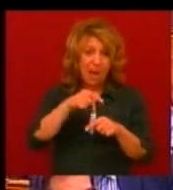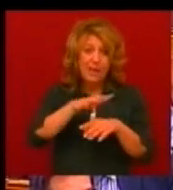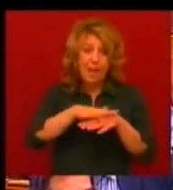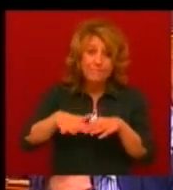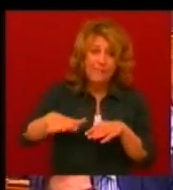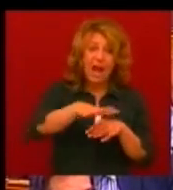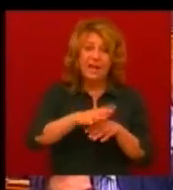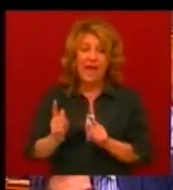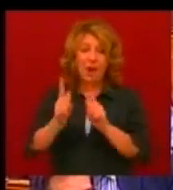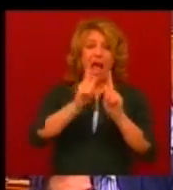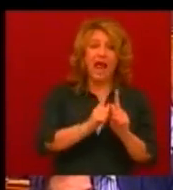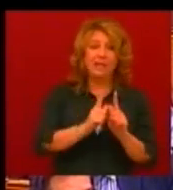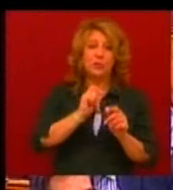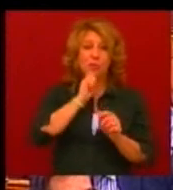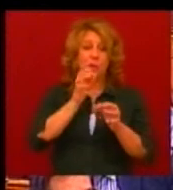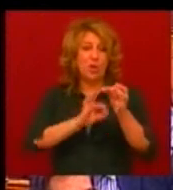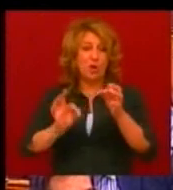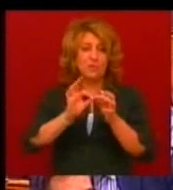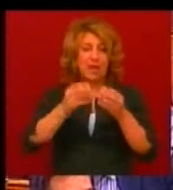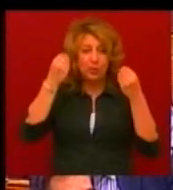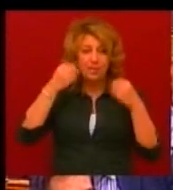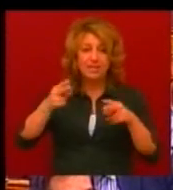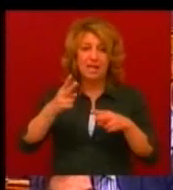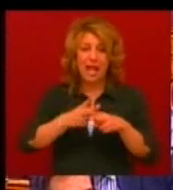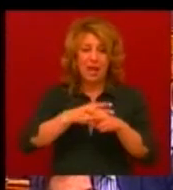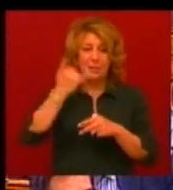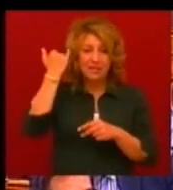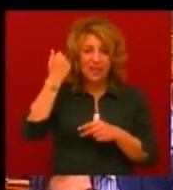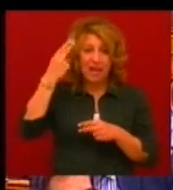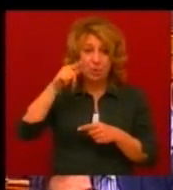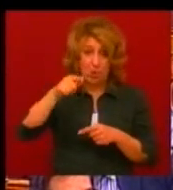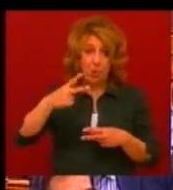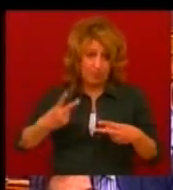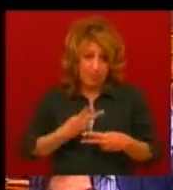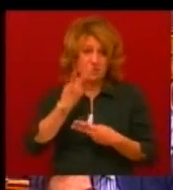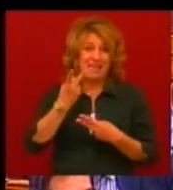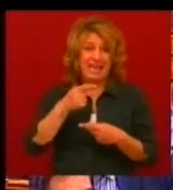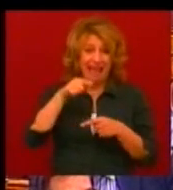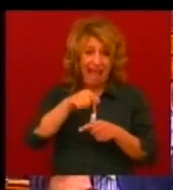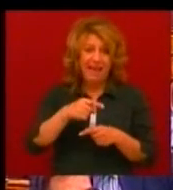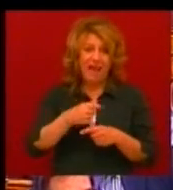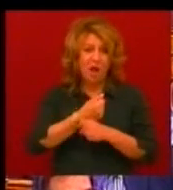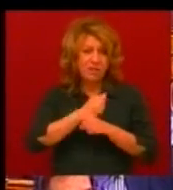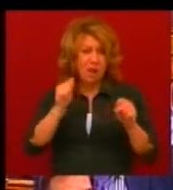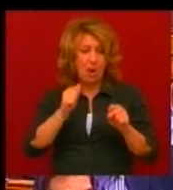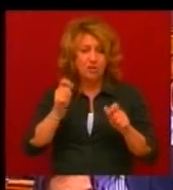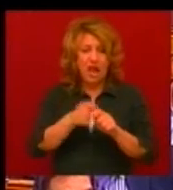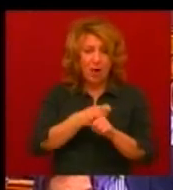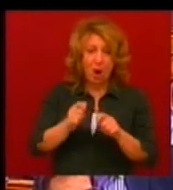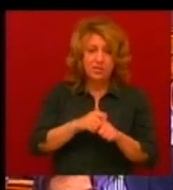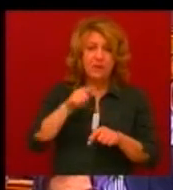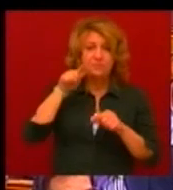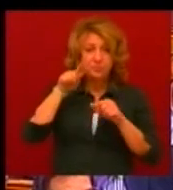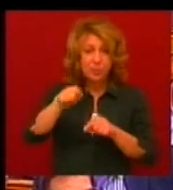állította az országot. Tisztelt Államtitkár úr! Önök büszkék erre a szabadságharcra? Az önök